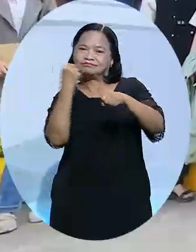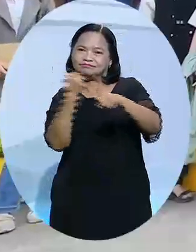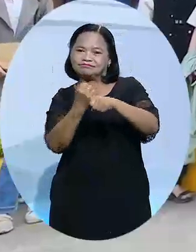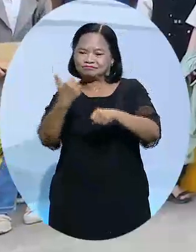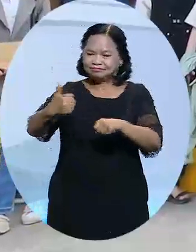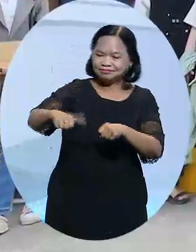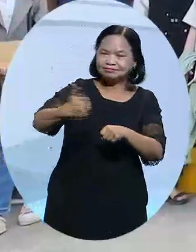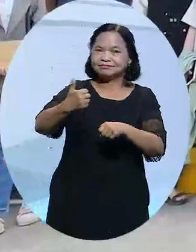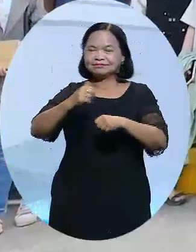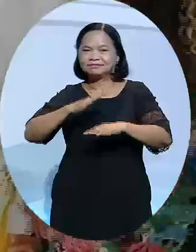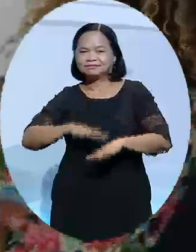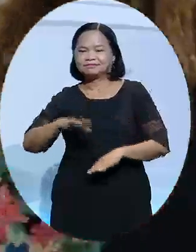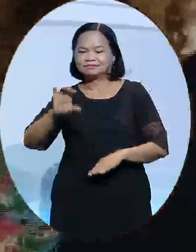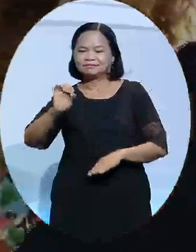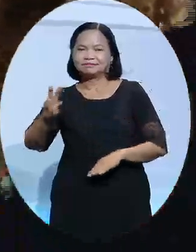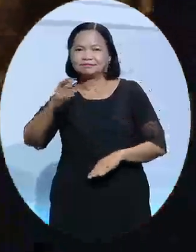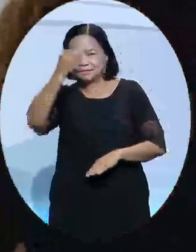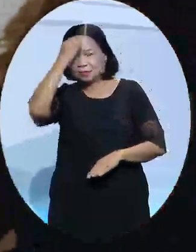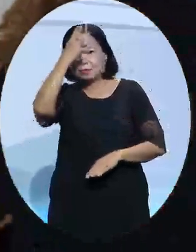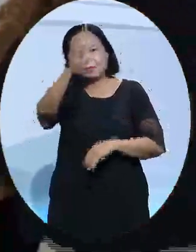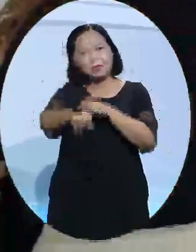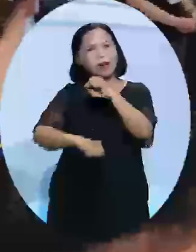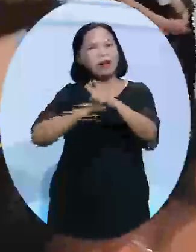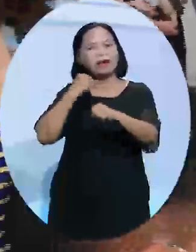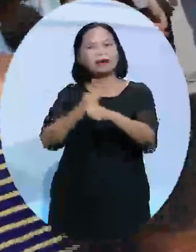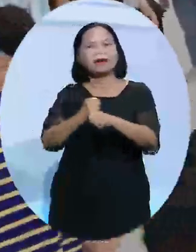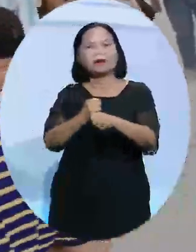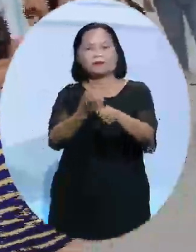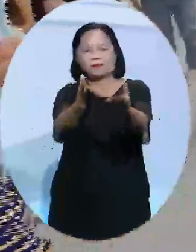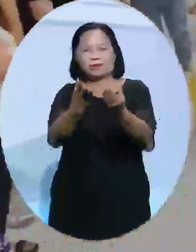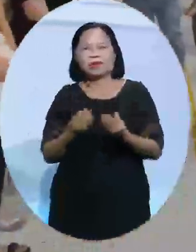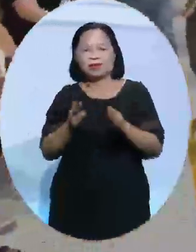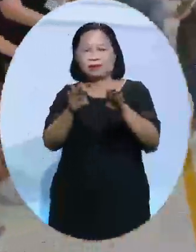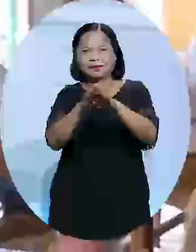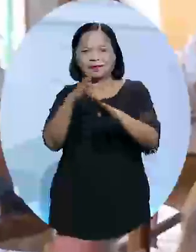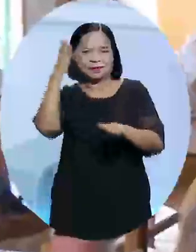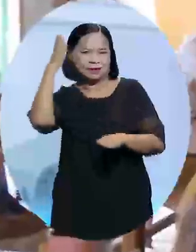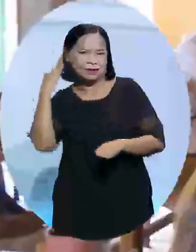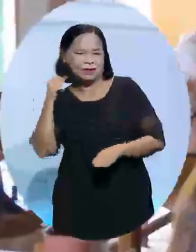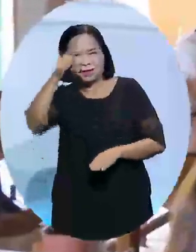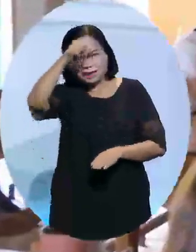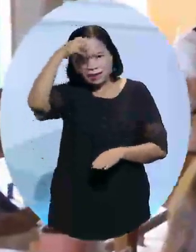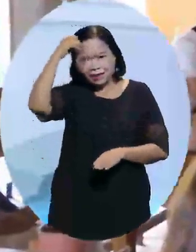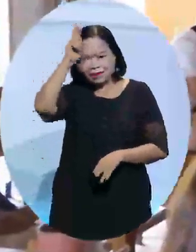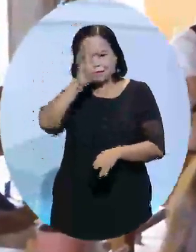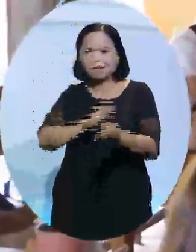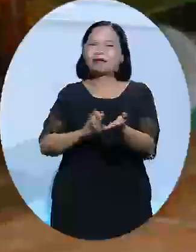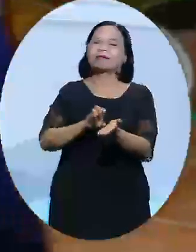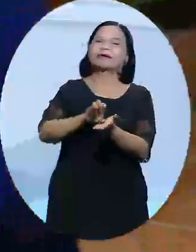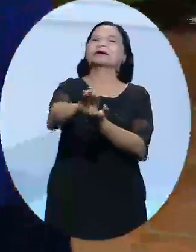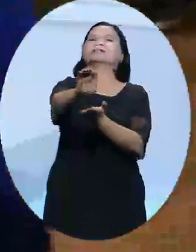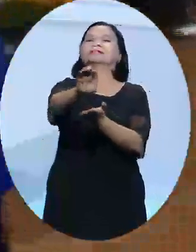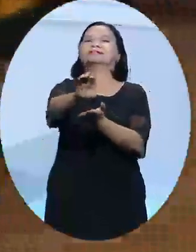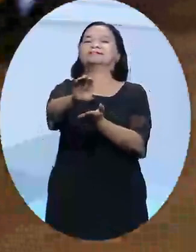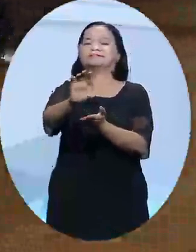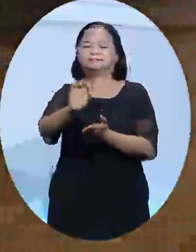tính hiệu quả khi sinh viên theo học 3 năm tại Việt Nam và sẽ nhận bằng tốt nghiệp do Đại học Rô-en-Normandie-Cup. Nét nổi bật của chương trình